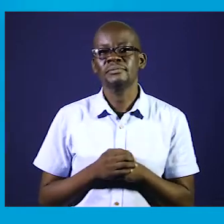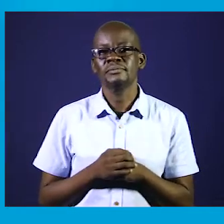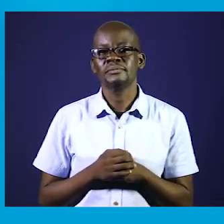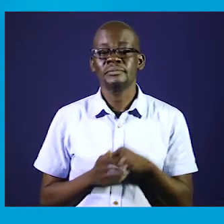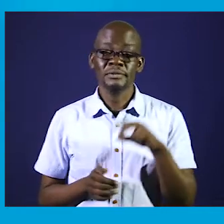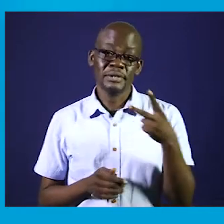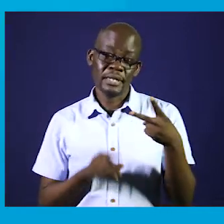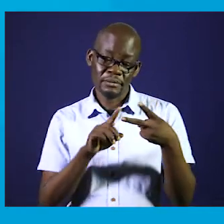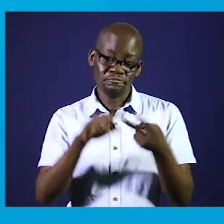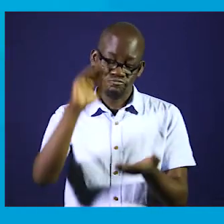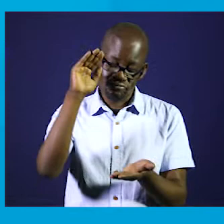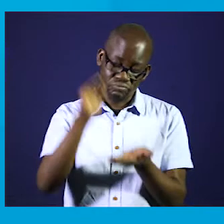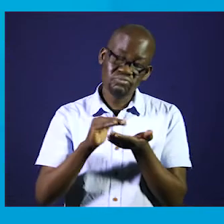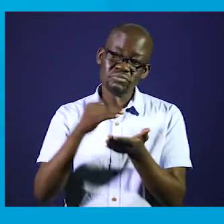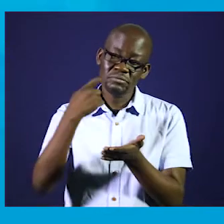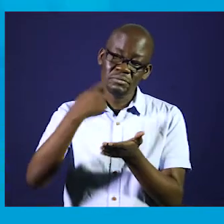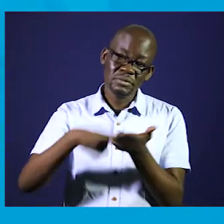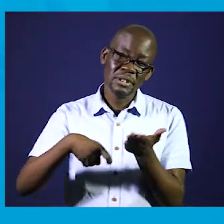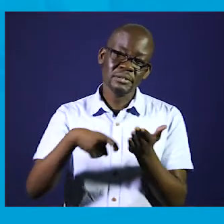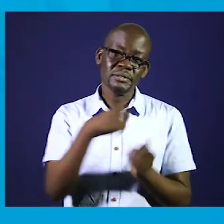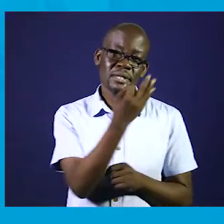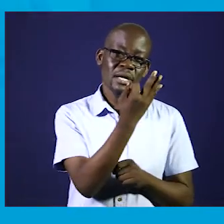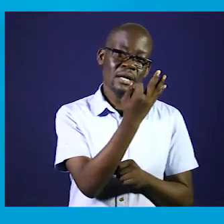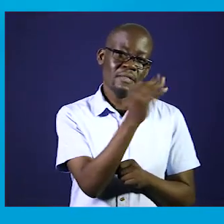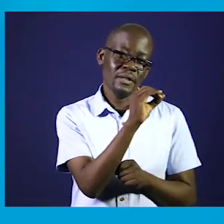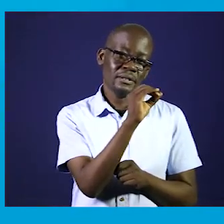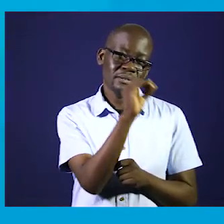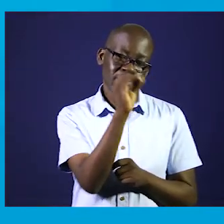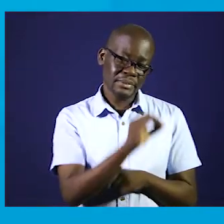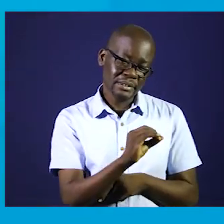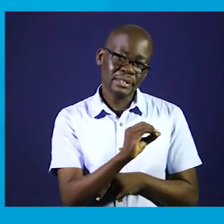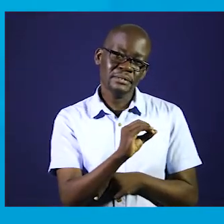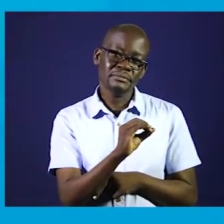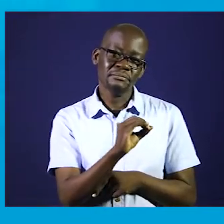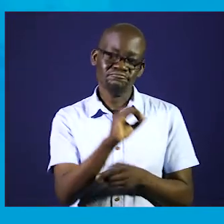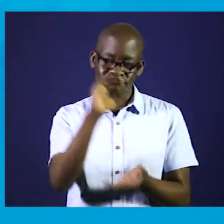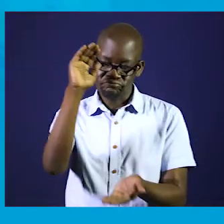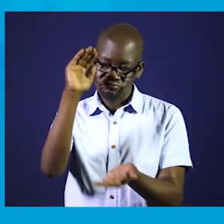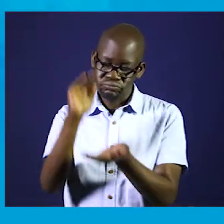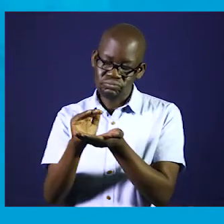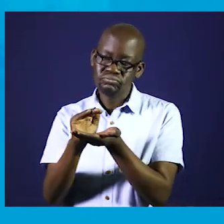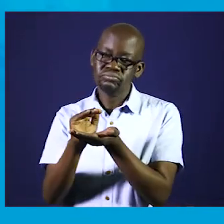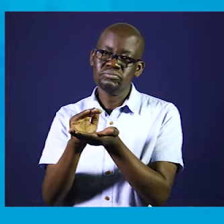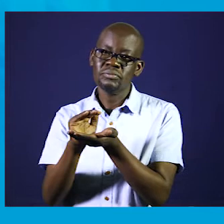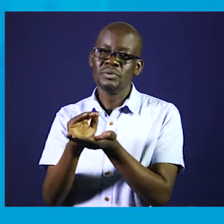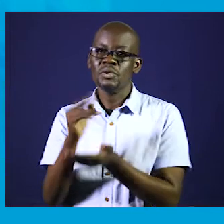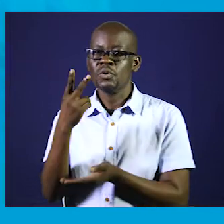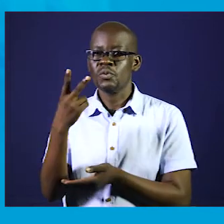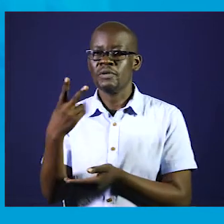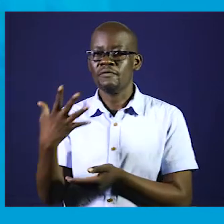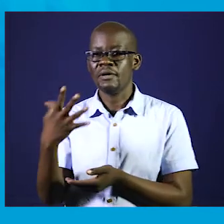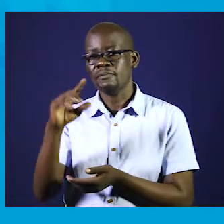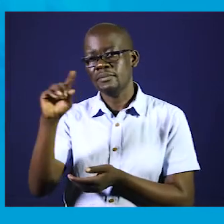24,000. Reduction of the income tax rate or pay as you earn from its current maximum of 30